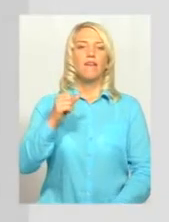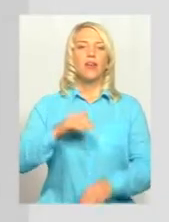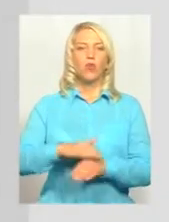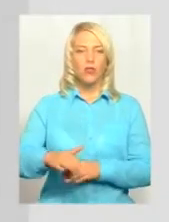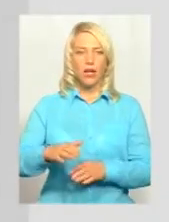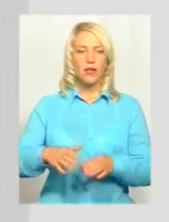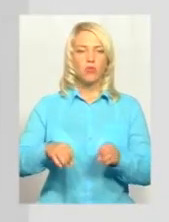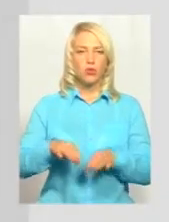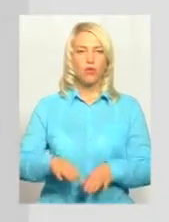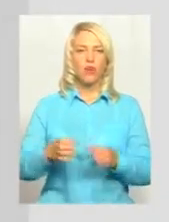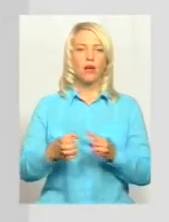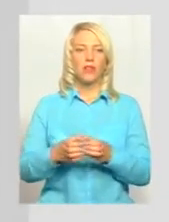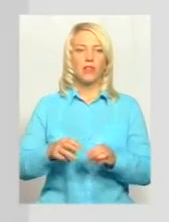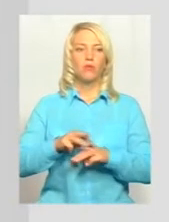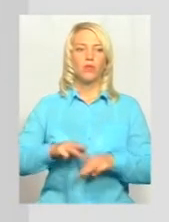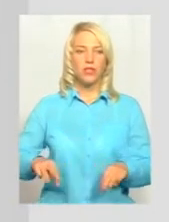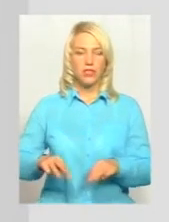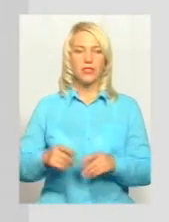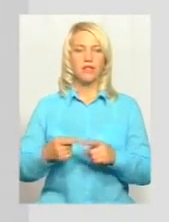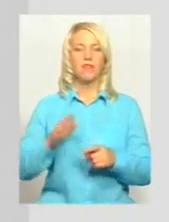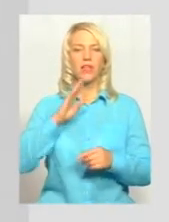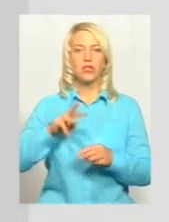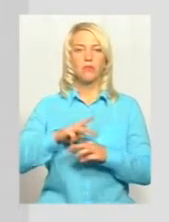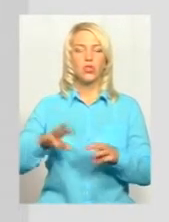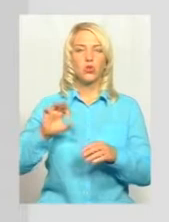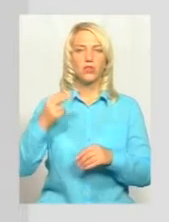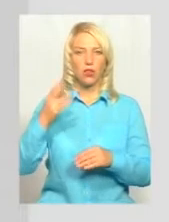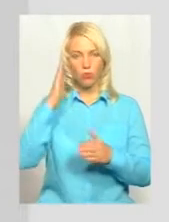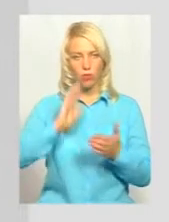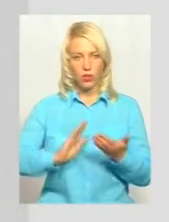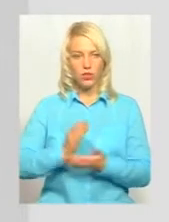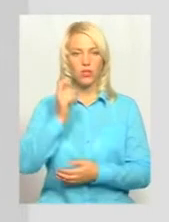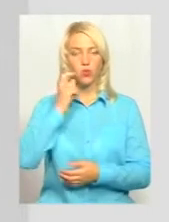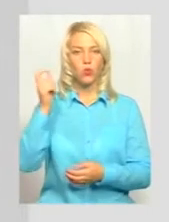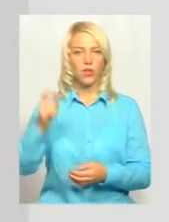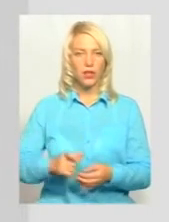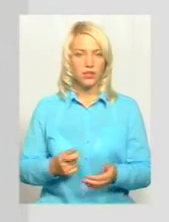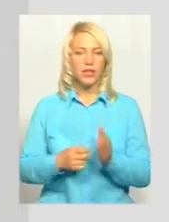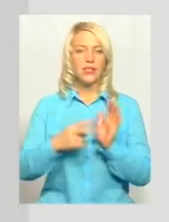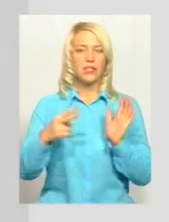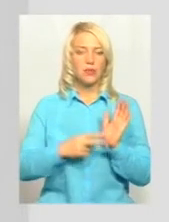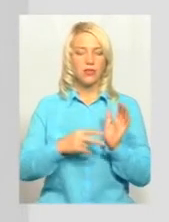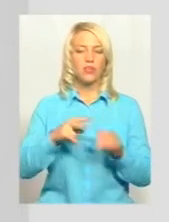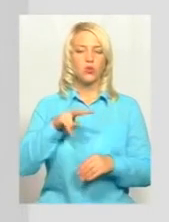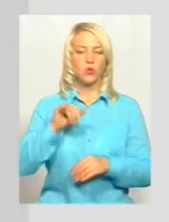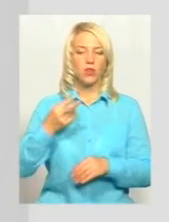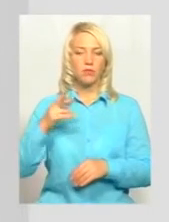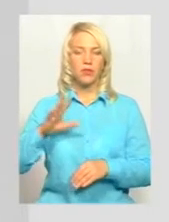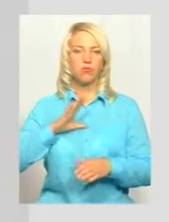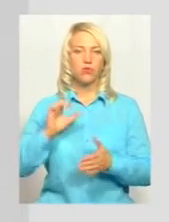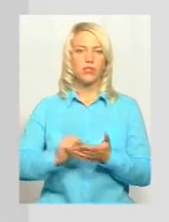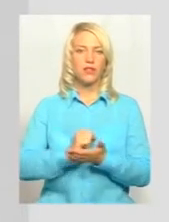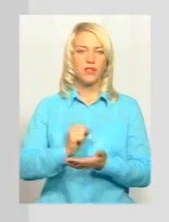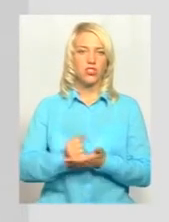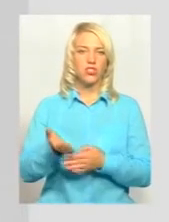міністрів, яку я назначив номер 512, нашим Міністерством соціальної політики України 17 липня був затверджений